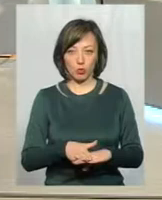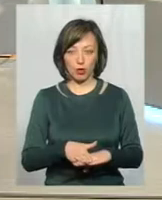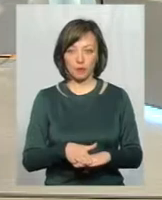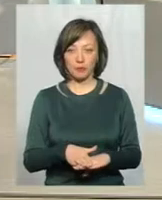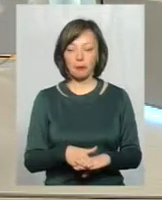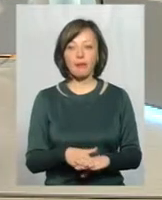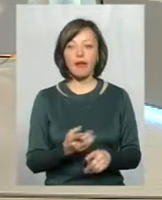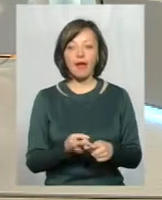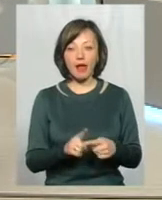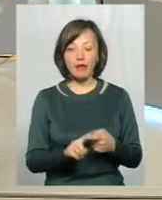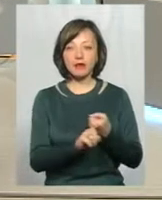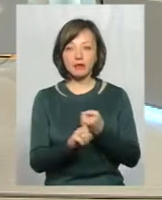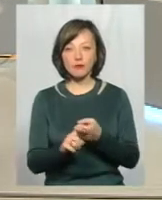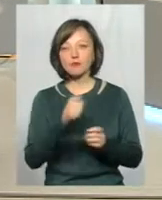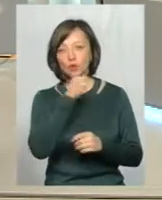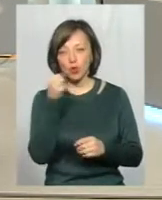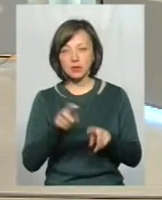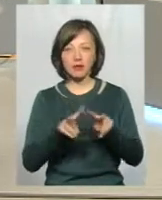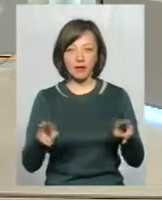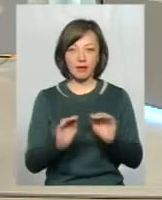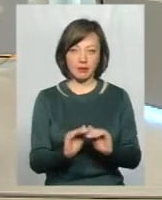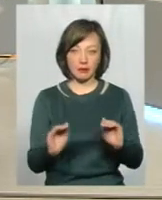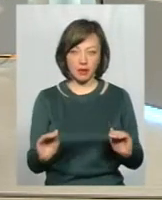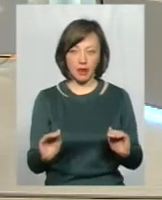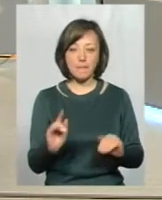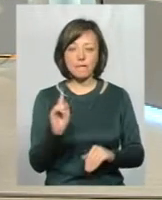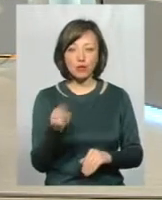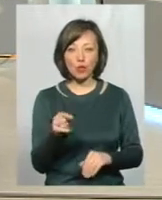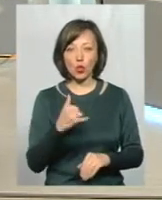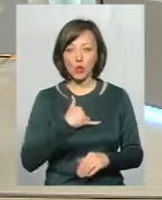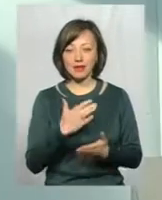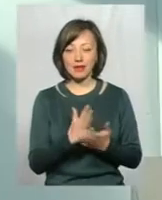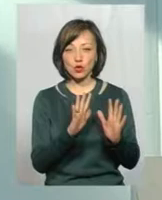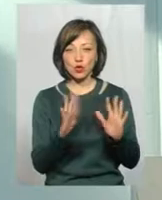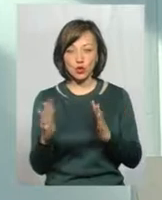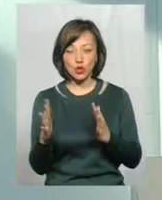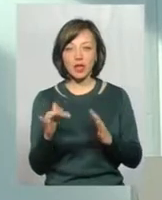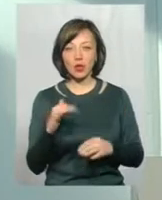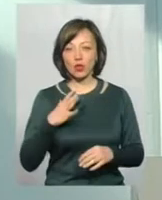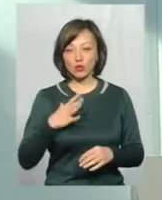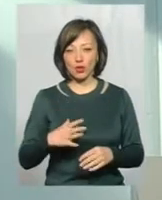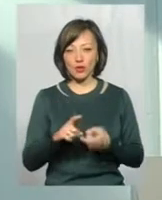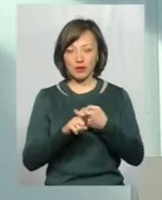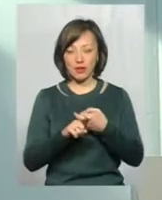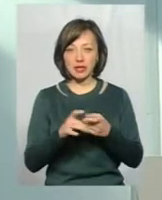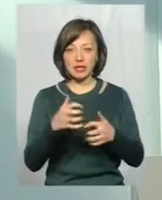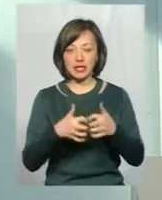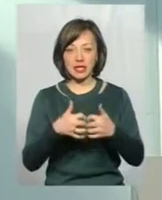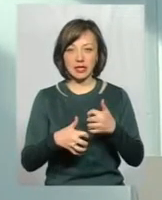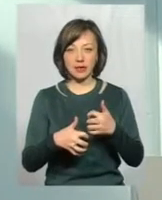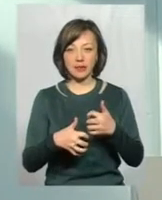це касається як взрослих, так і дітей, тому що у нас є случаи і устойчивого туберкуліозу серед